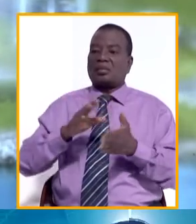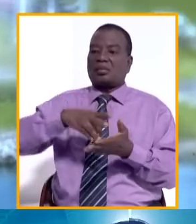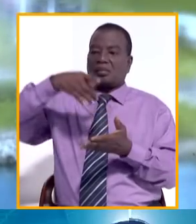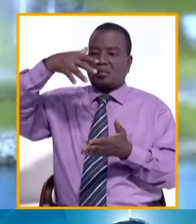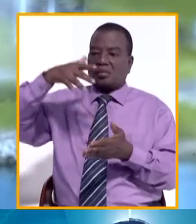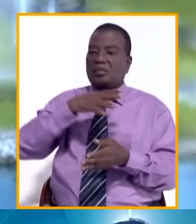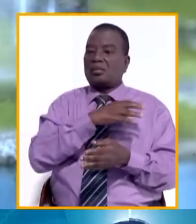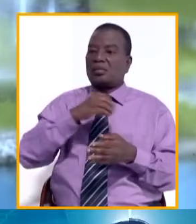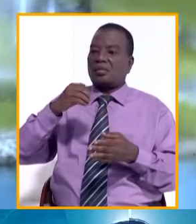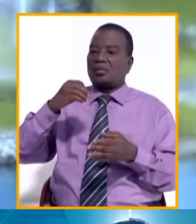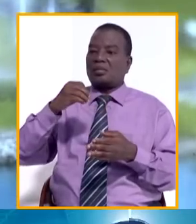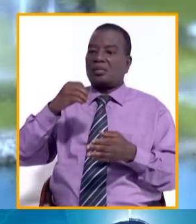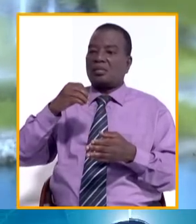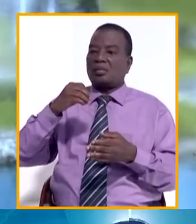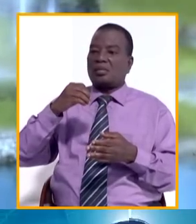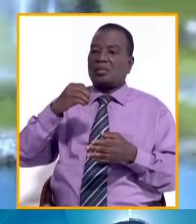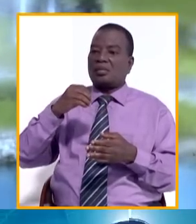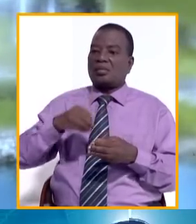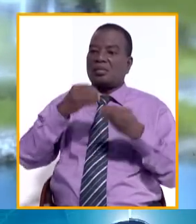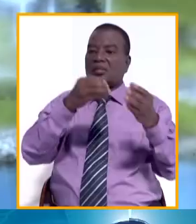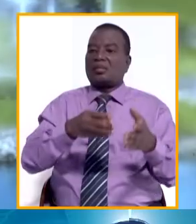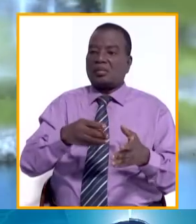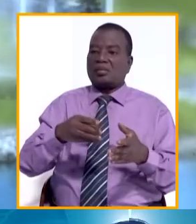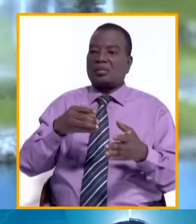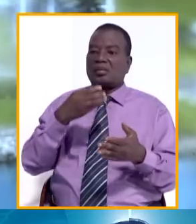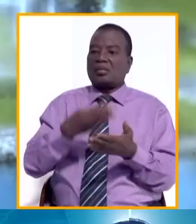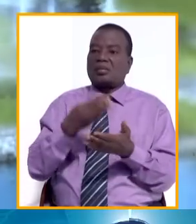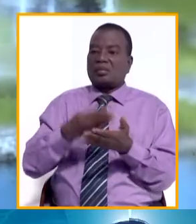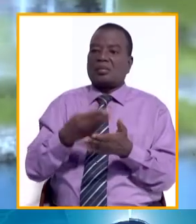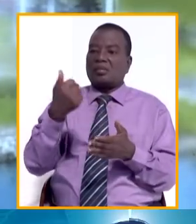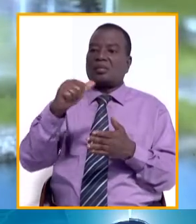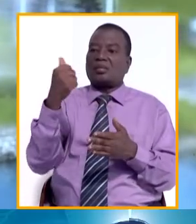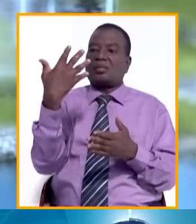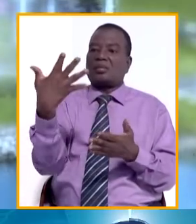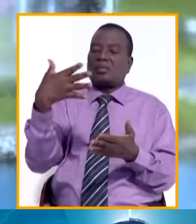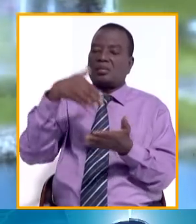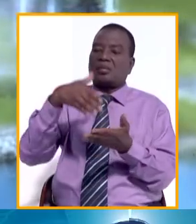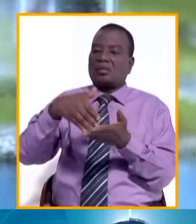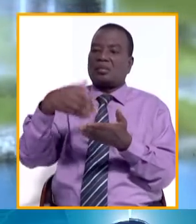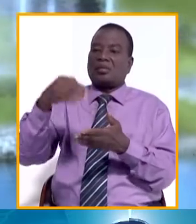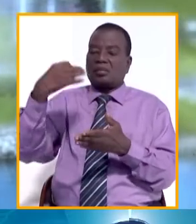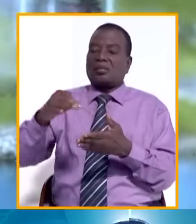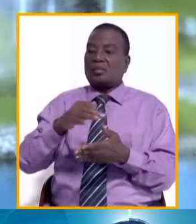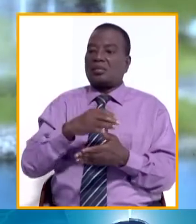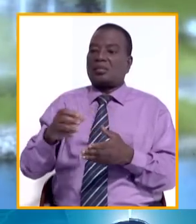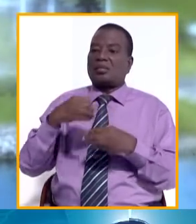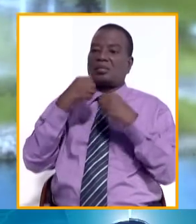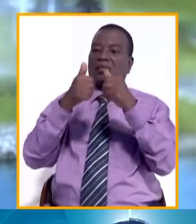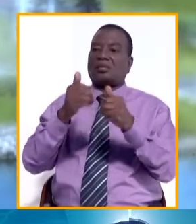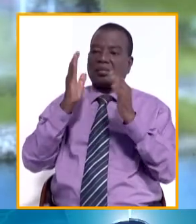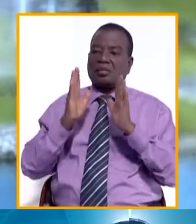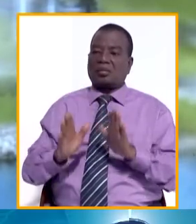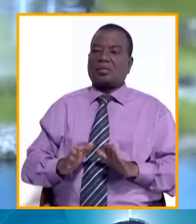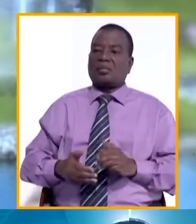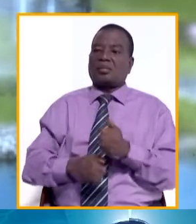développement Kinapara à Koulibaly met à leur disposition un fonds pour un montant de 15 millions de francs CFA. Le donateur veut par cette démarche